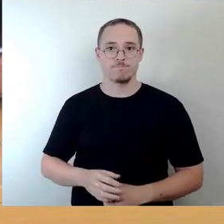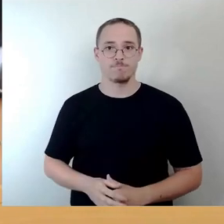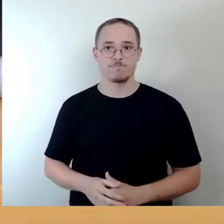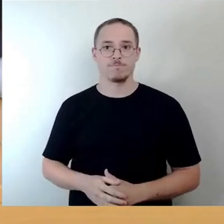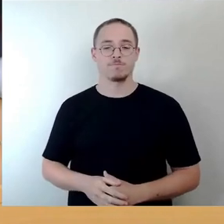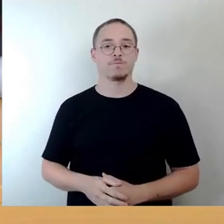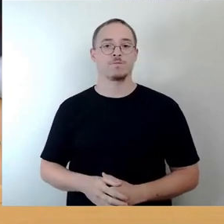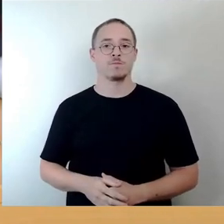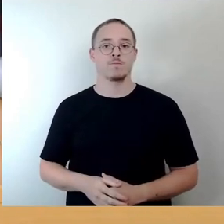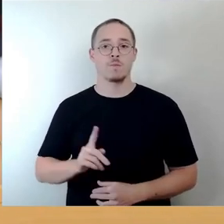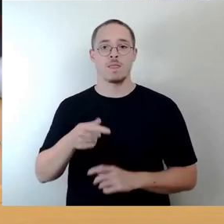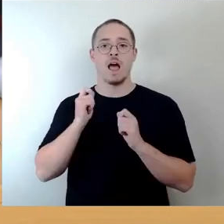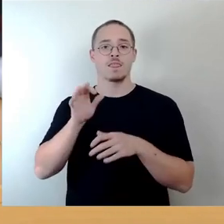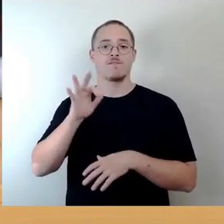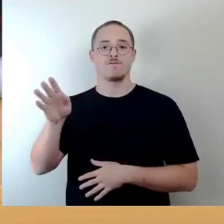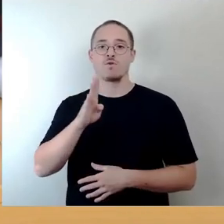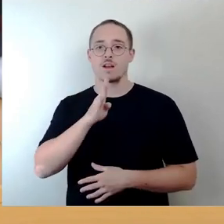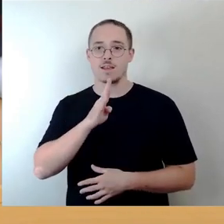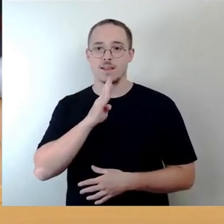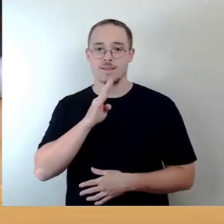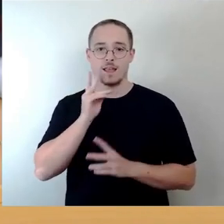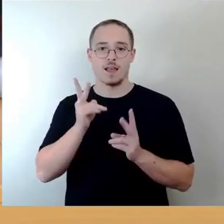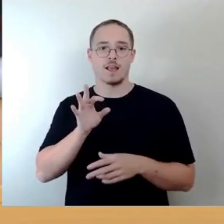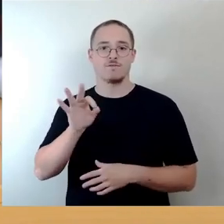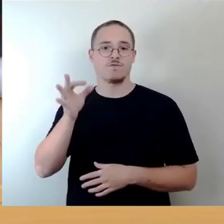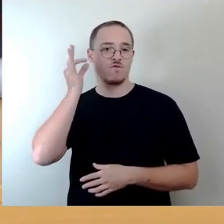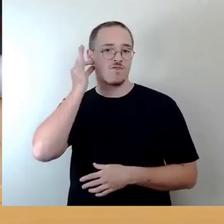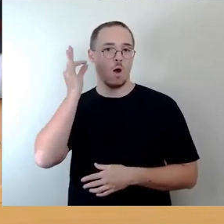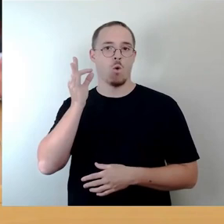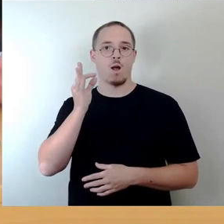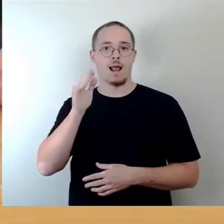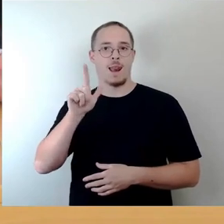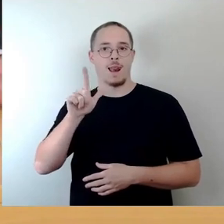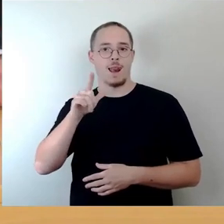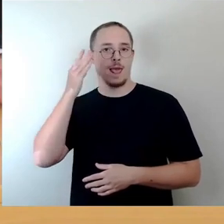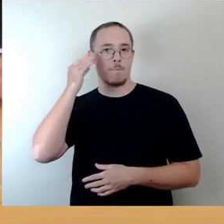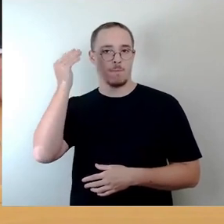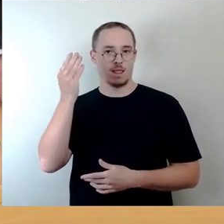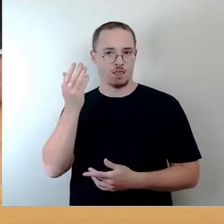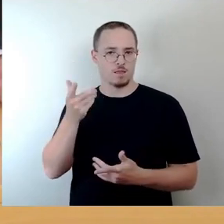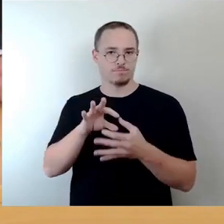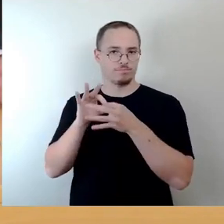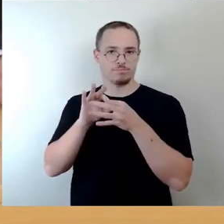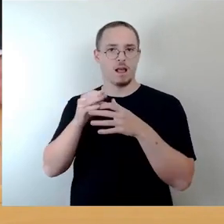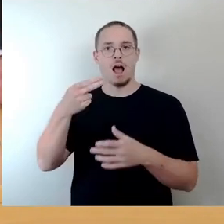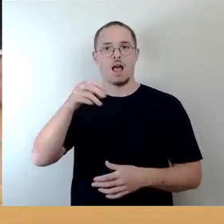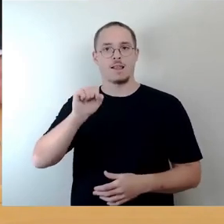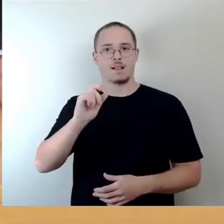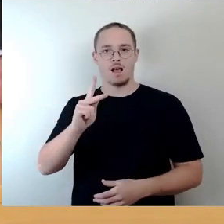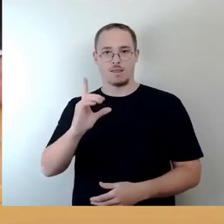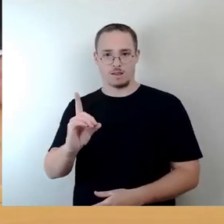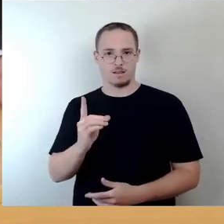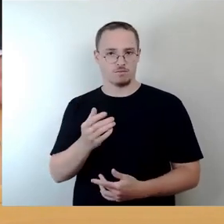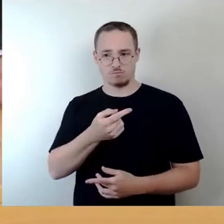auf Rederecht für Frau Lehmann zum Thema HSKD. Wer dem Rederecht zustimmen kann, den bitte ich um das